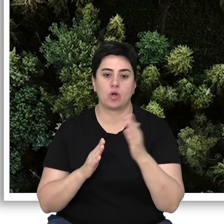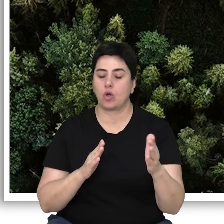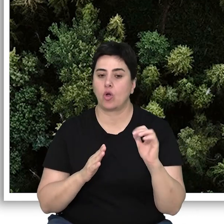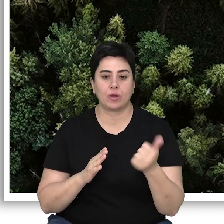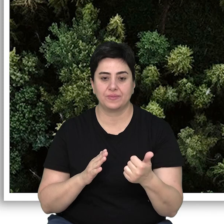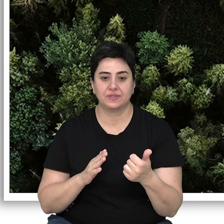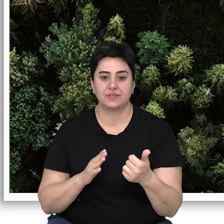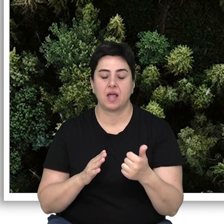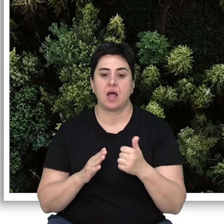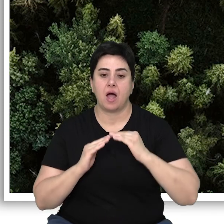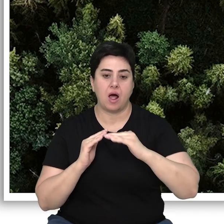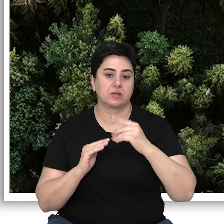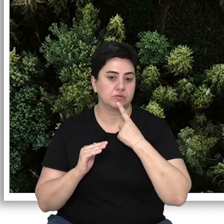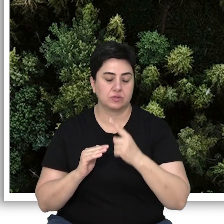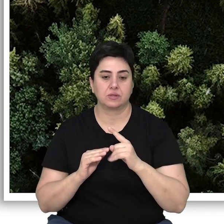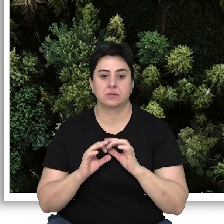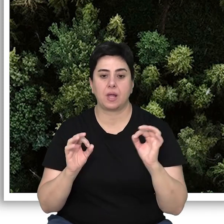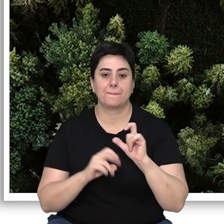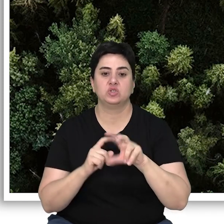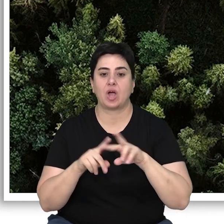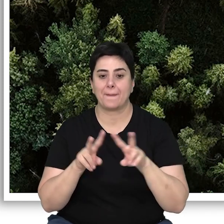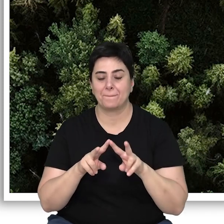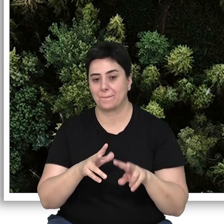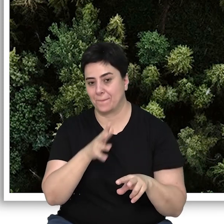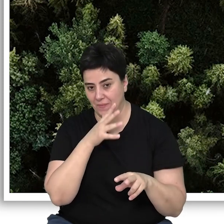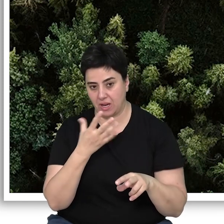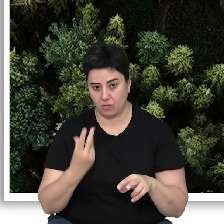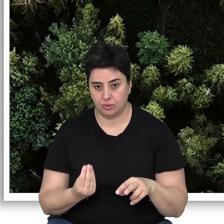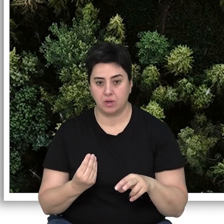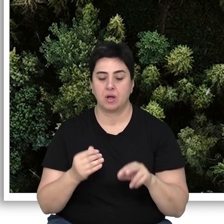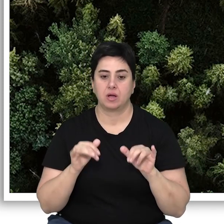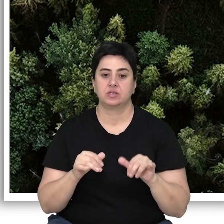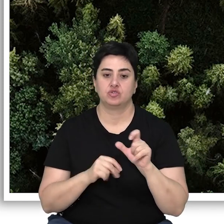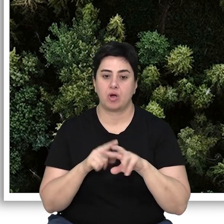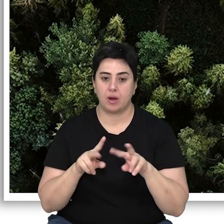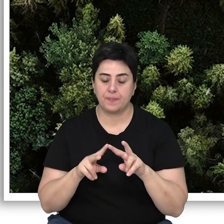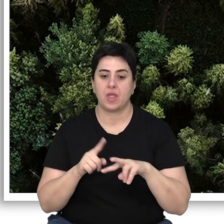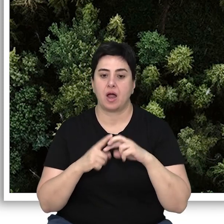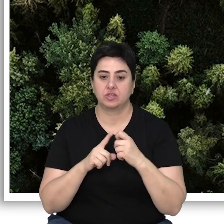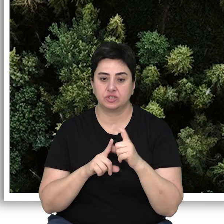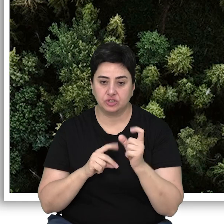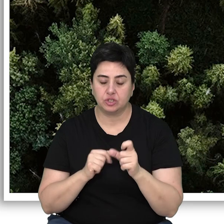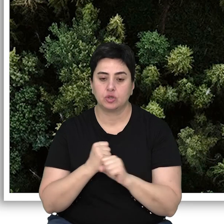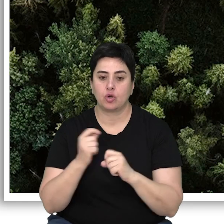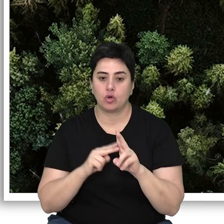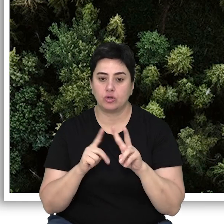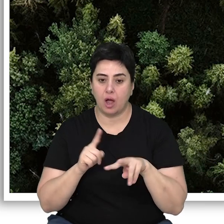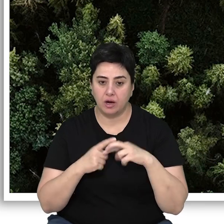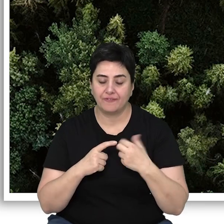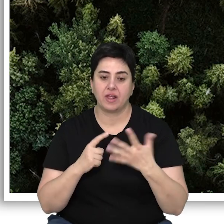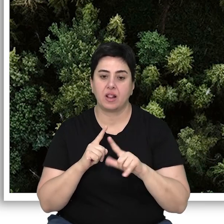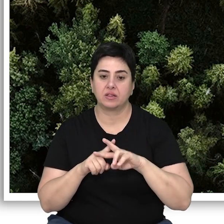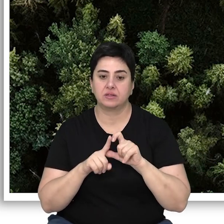özelliği de, halk arasında tamamı çam ağacı olarak bilinmekle birlikte, çam, ardıç, göknar ve